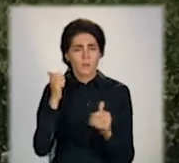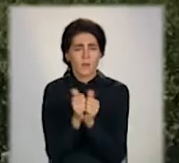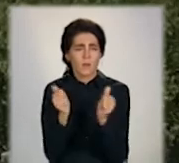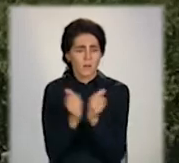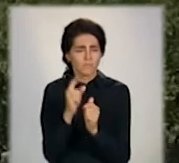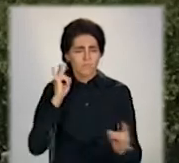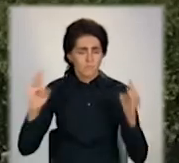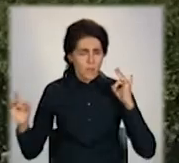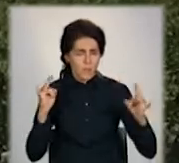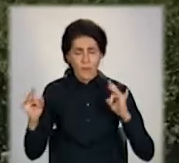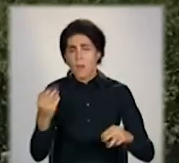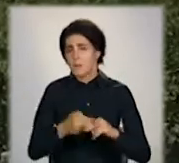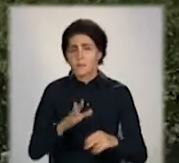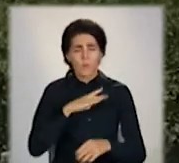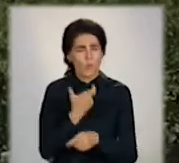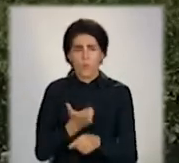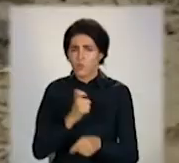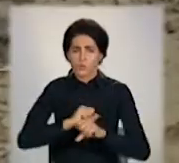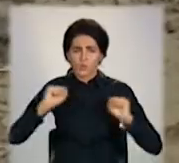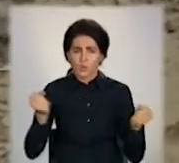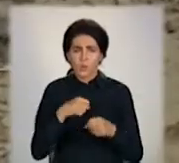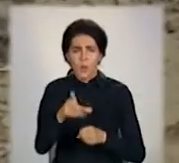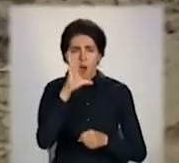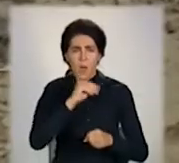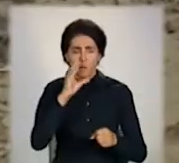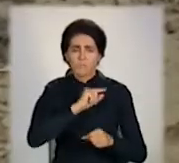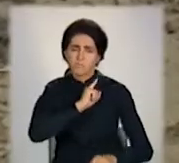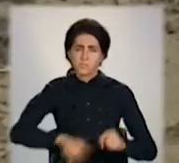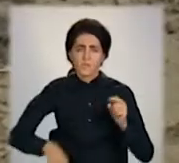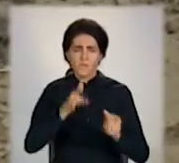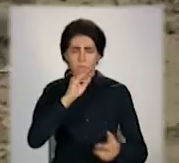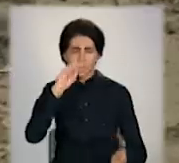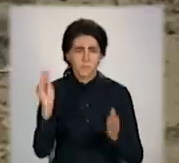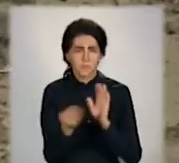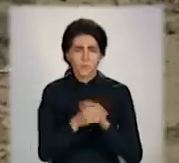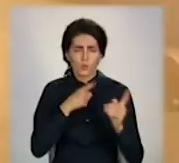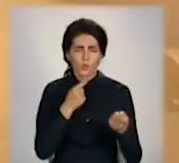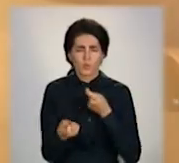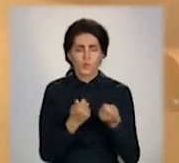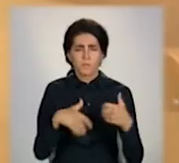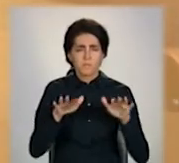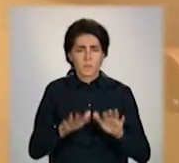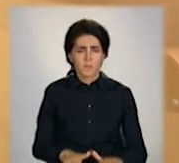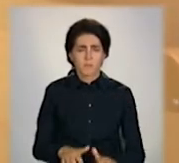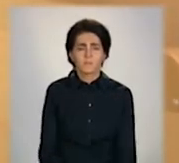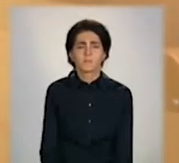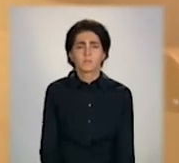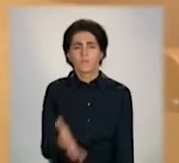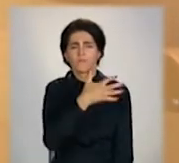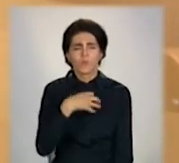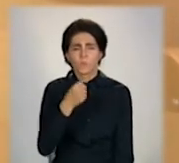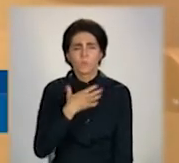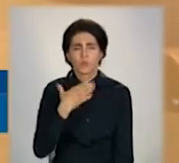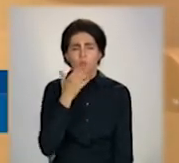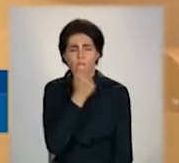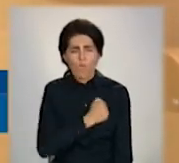Усе відбувалося дуже швидко. Саша дивом встигла сховатися у безпечне місце. Я забрала всіх своїх домашніх животних, що в